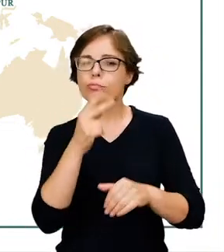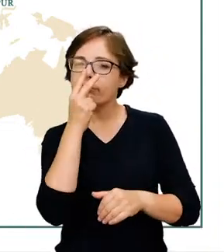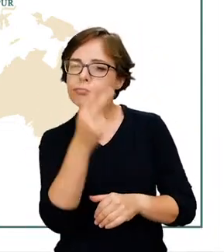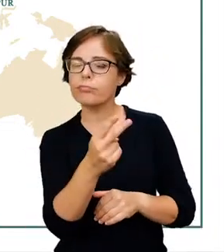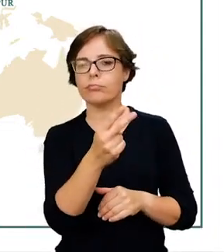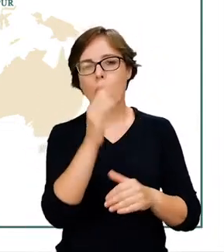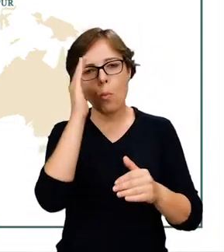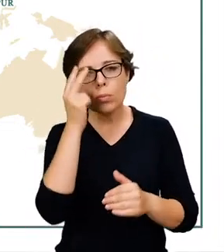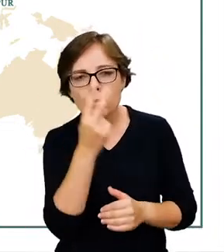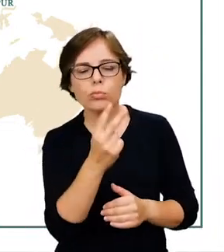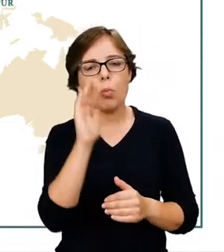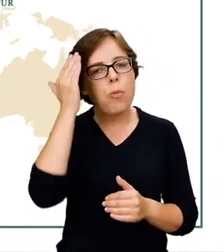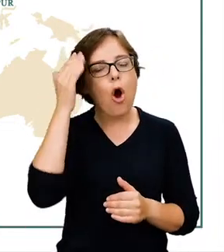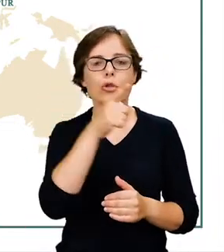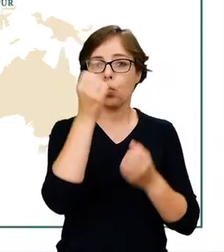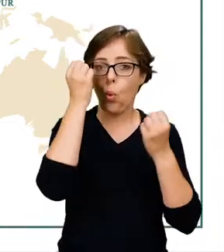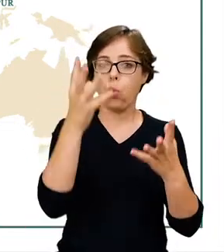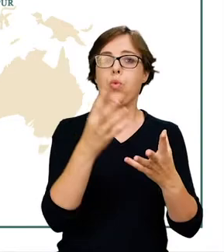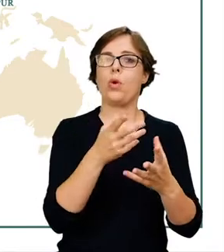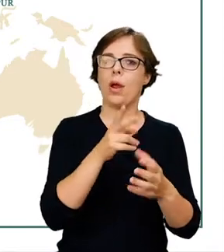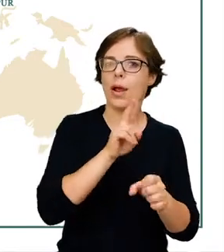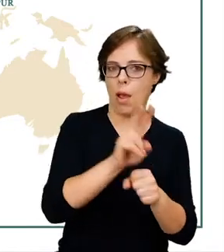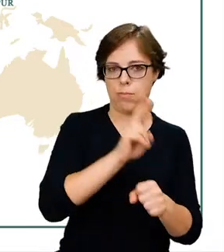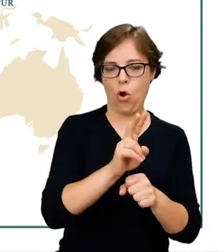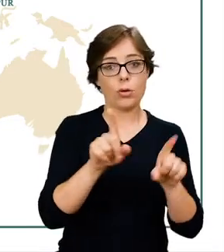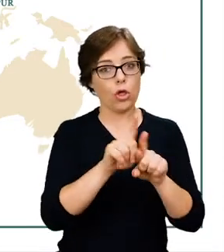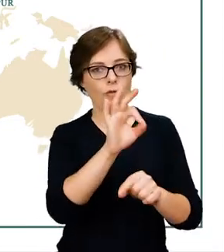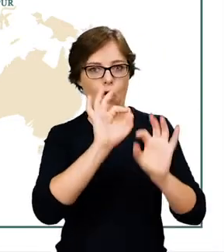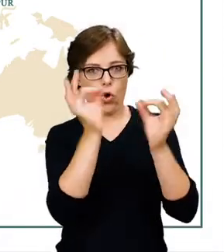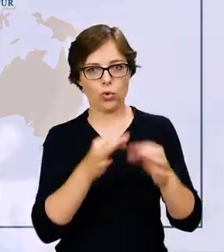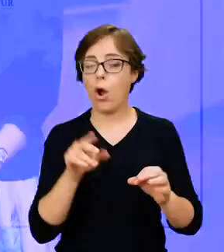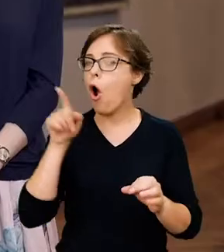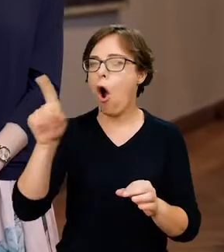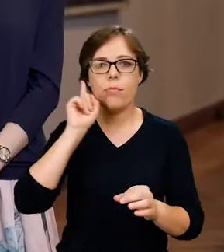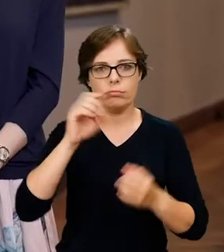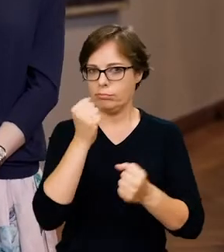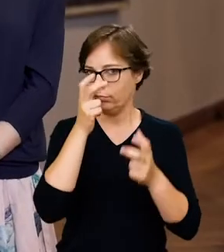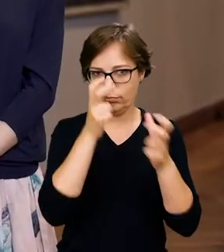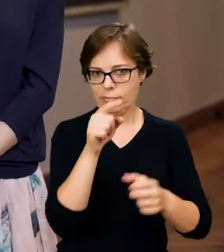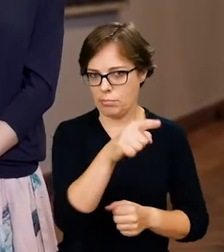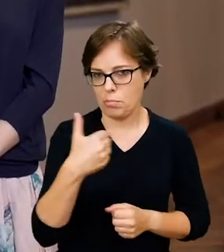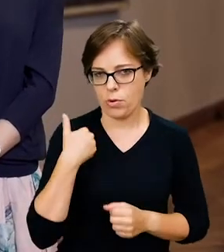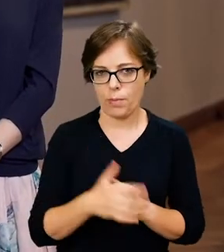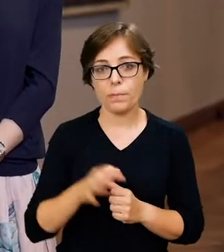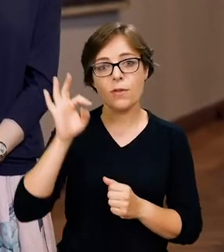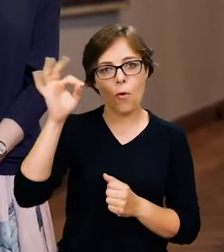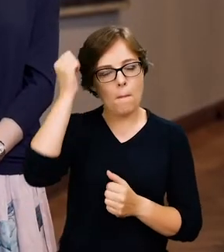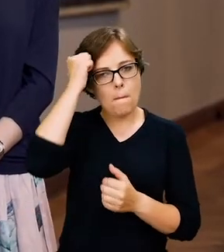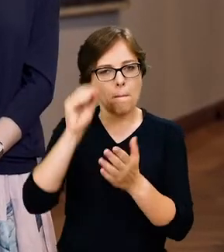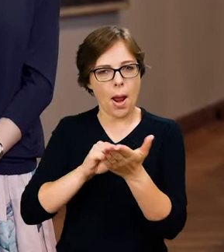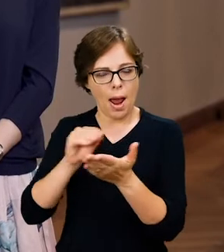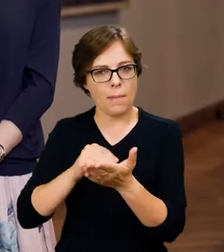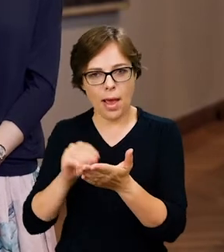kulturę i sztukę Japonii, którymi był głęboko zafascynowany. W swoim pamiętniku